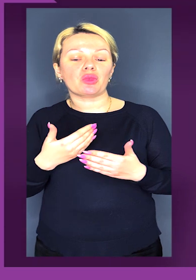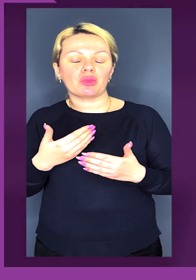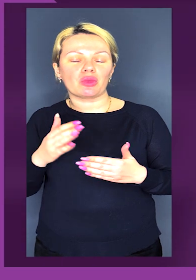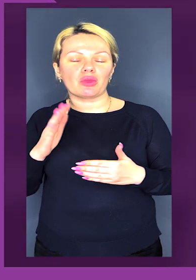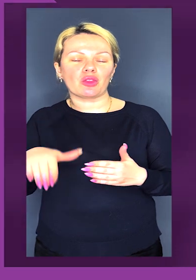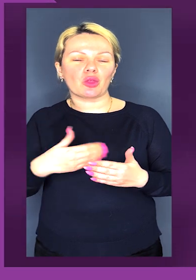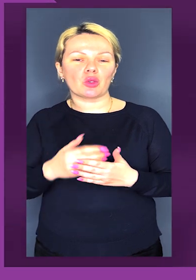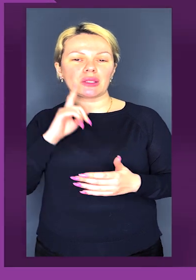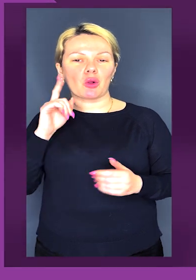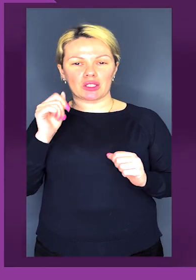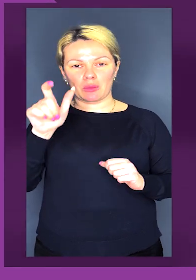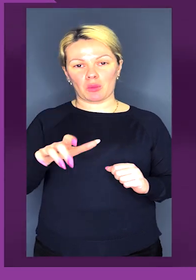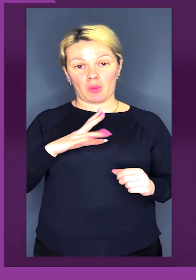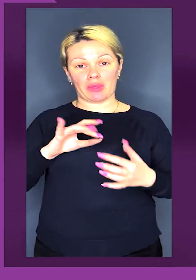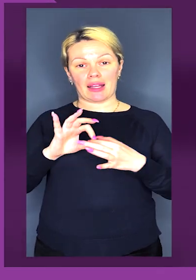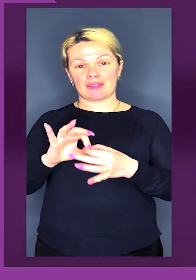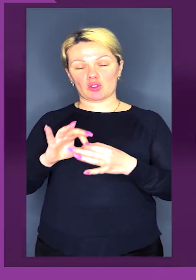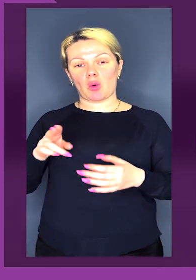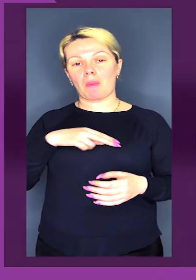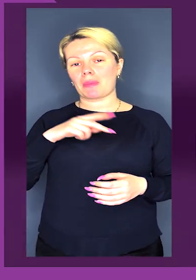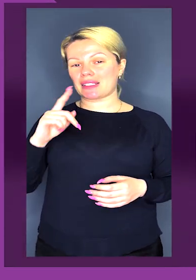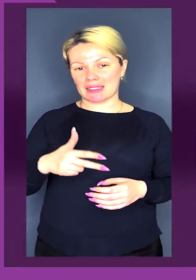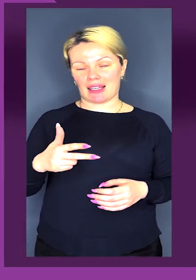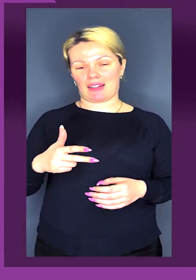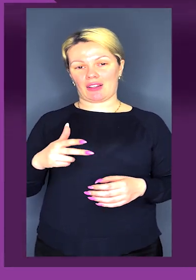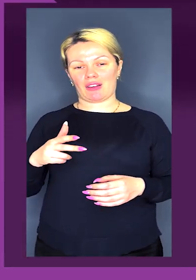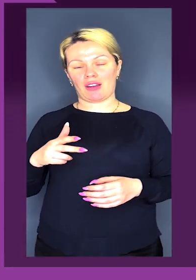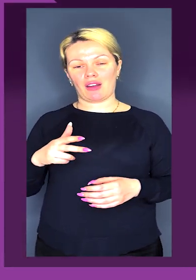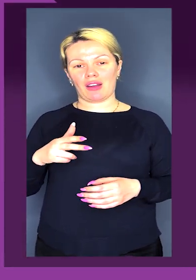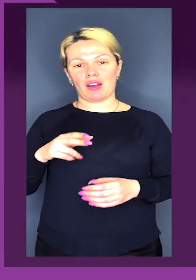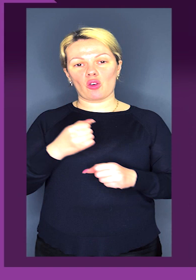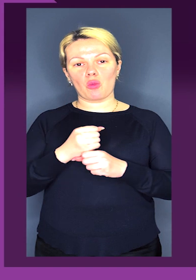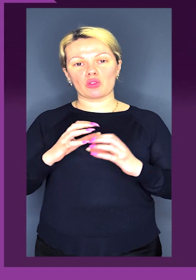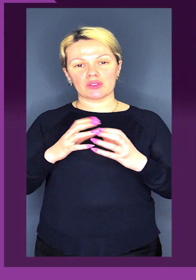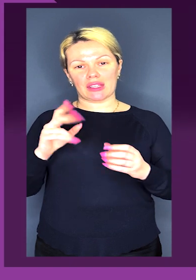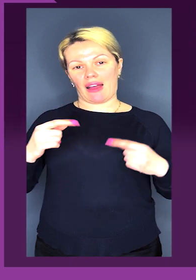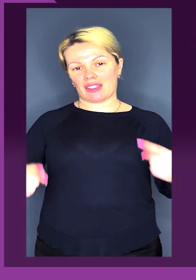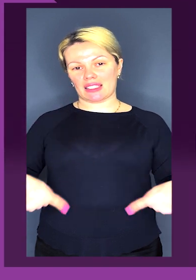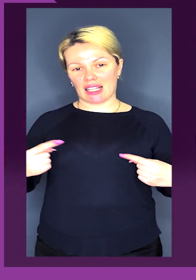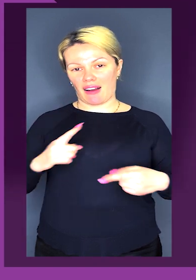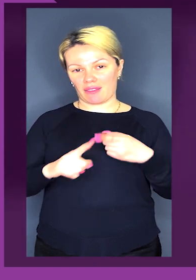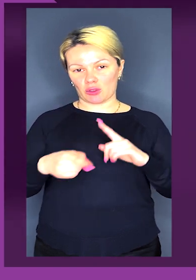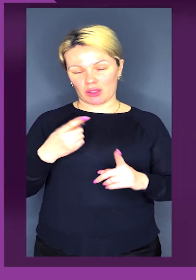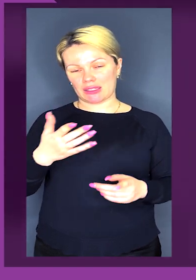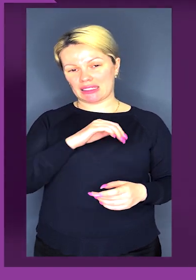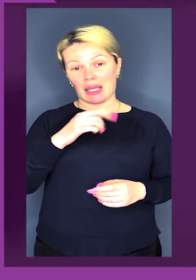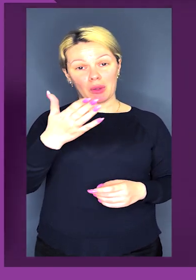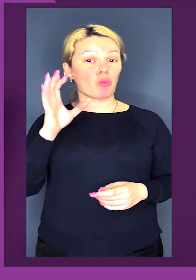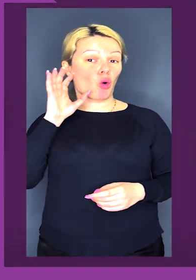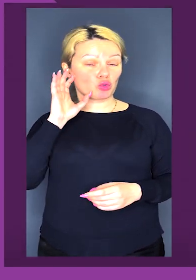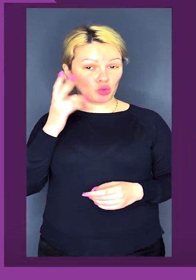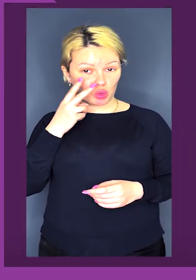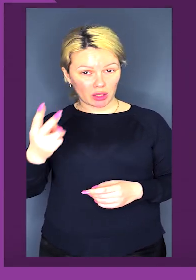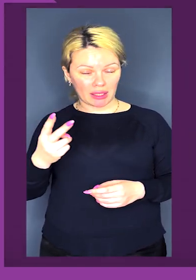досить молодий спортсмен був на зв'язку, призер Кубку світу з фехтування на візках. справді, ви же самі